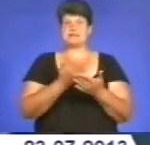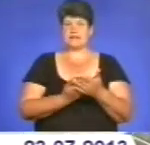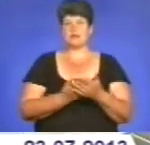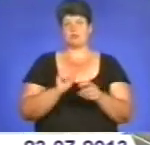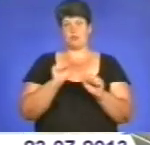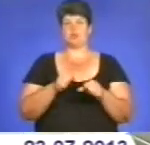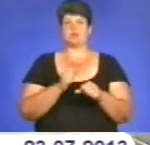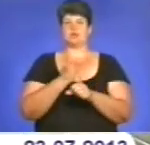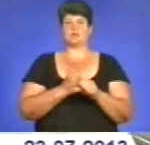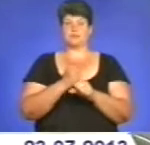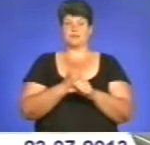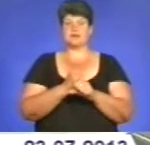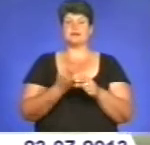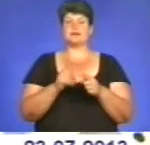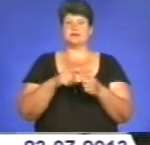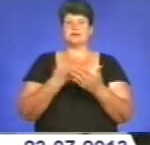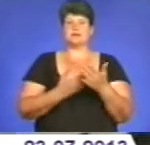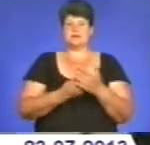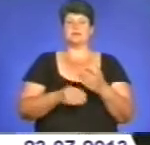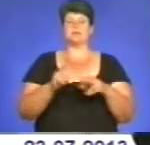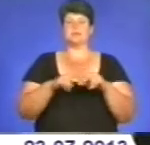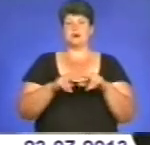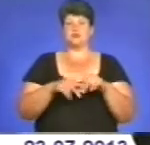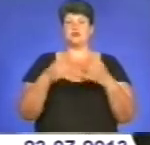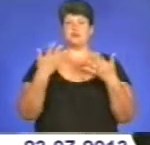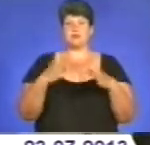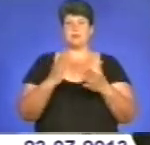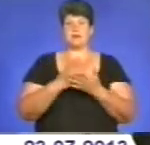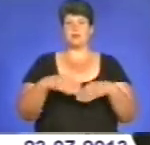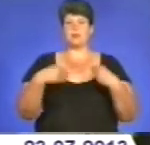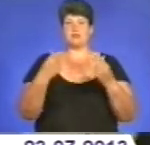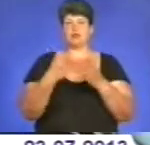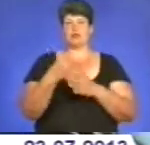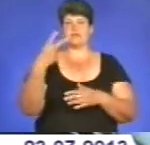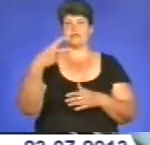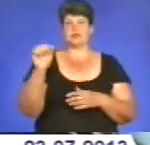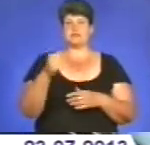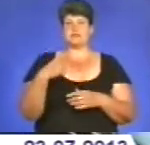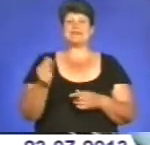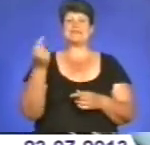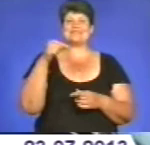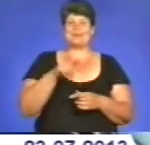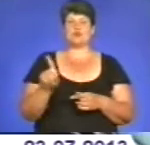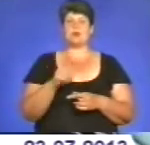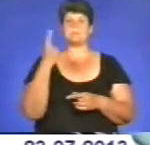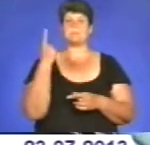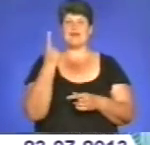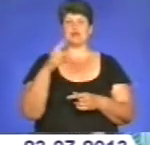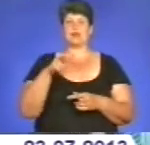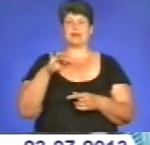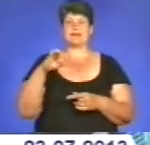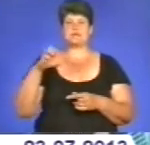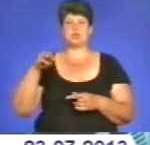виготовляти. Прототипи паспорта на затвердження до Кабміну поліграфкомбінат має подати до 20 серпня з тим, щоб вже 1 листопада